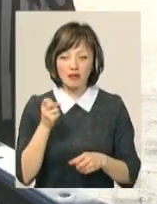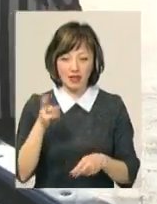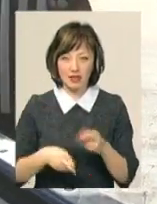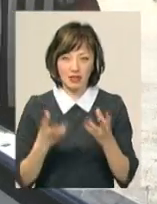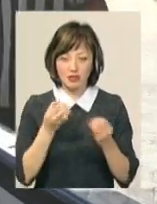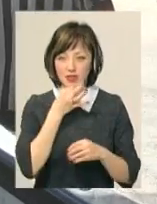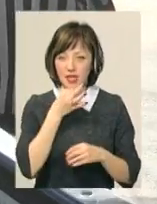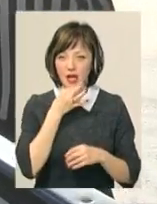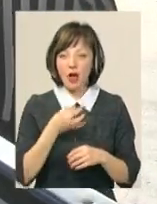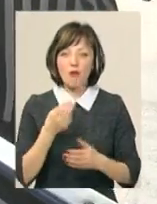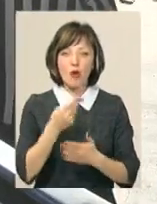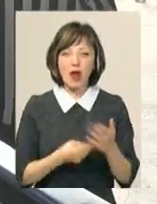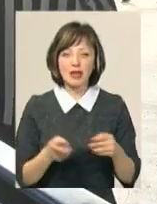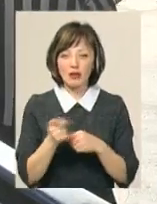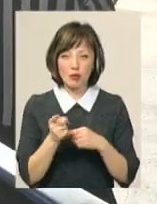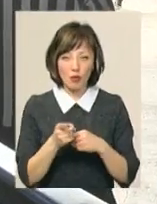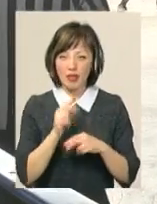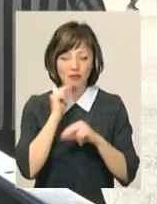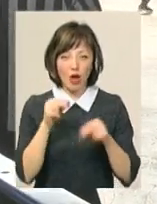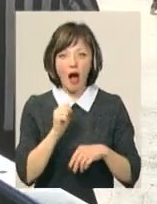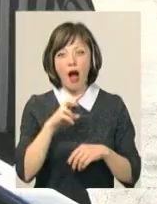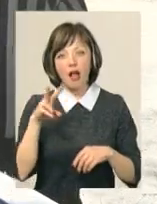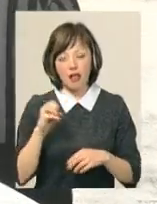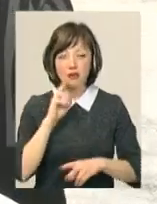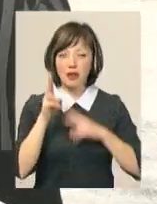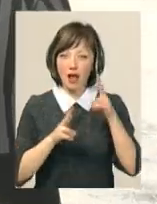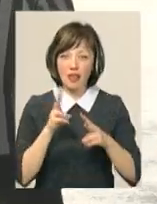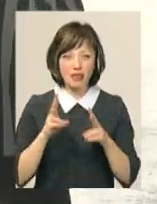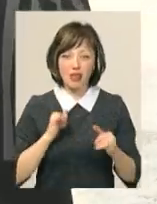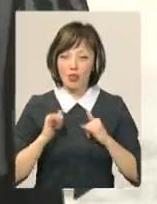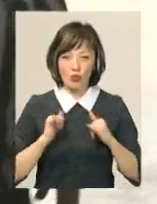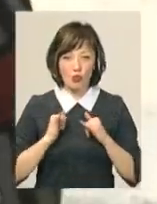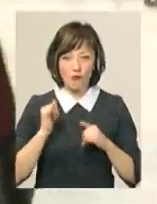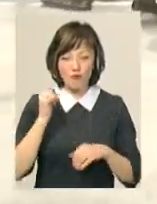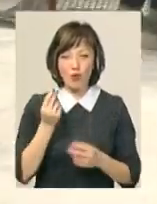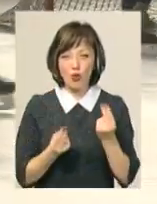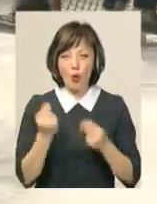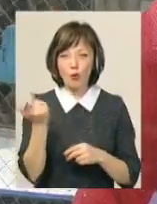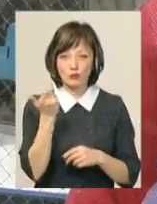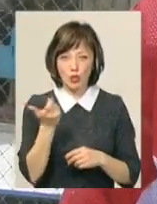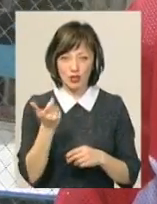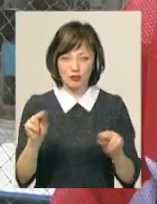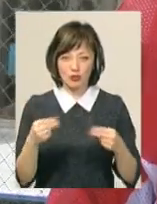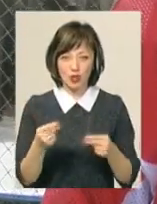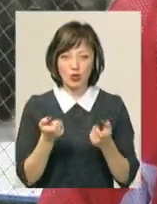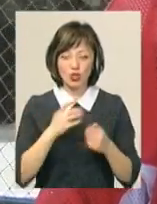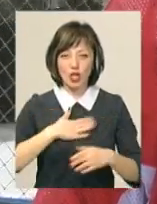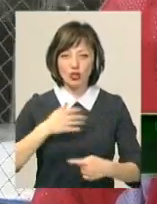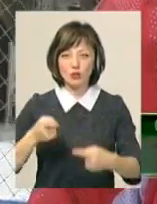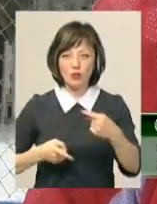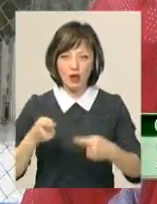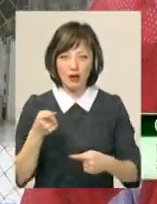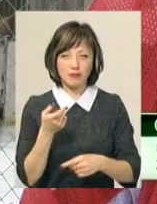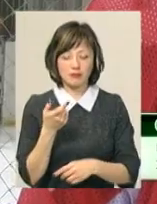парасці тернопільські хокеїсти нікого, крім себе, не звинувачують, але нарікають на нетактовну гру господарів чемпіонату. Трошки наш суперник